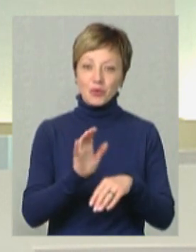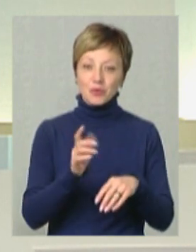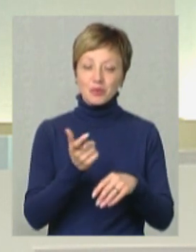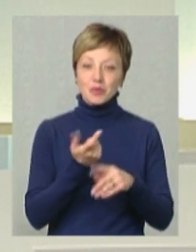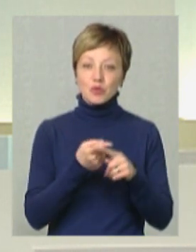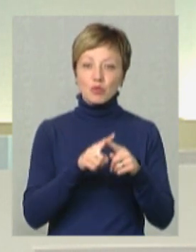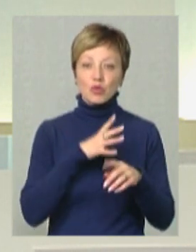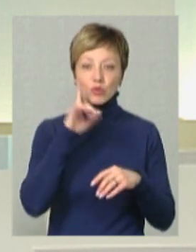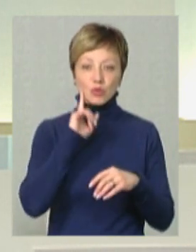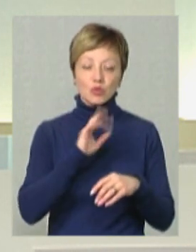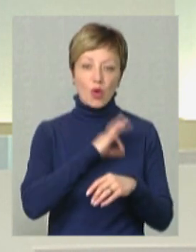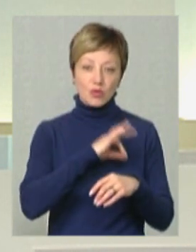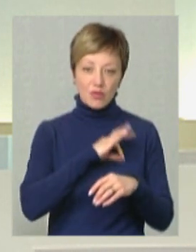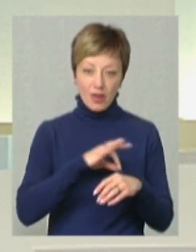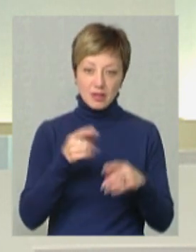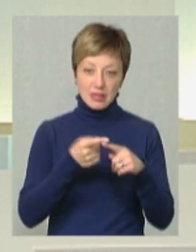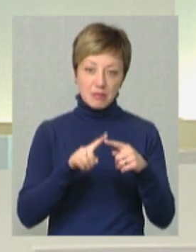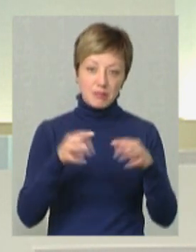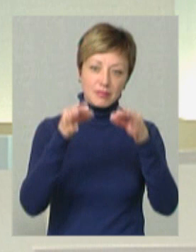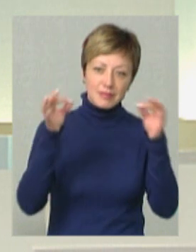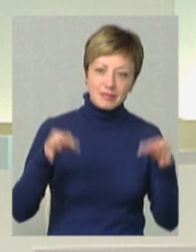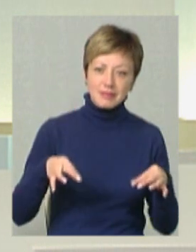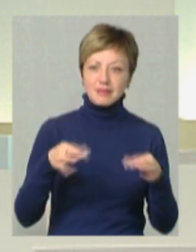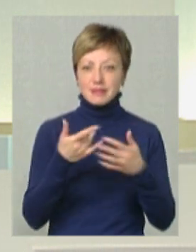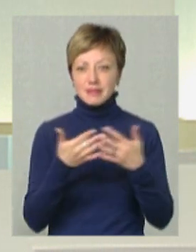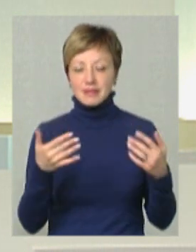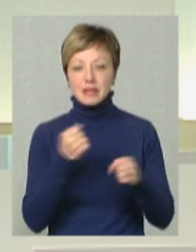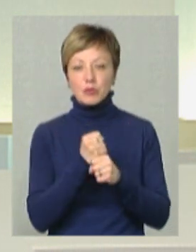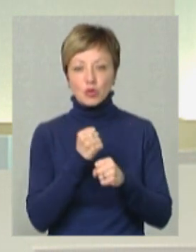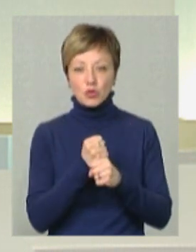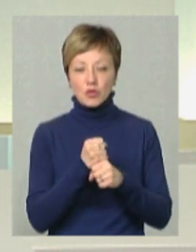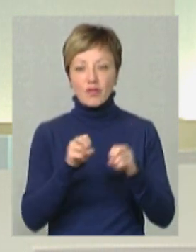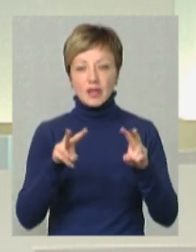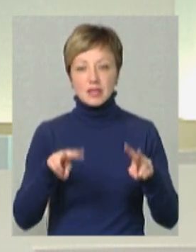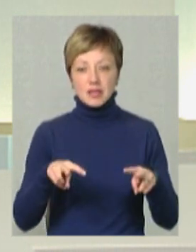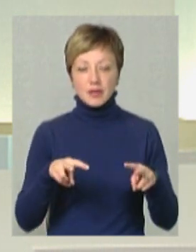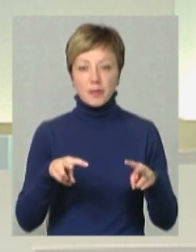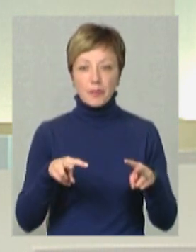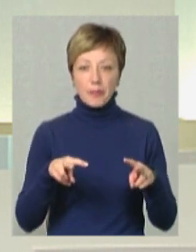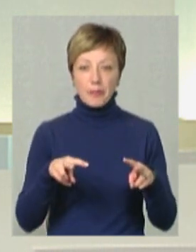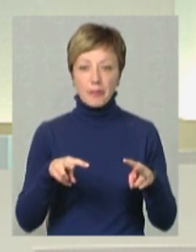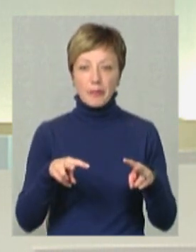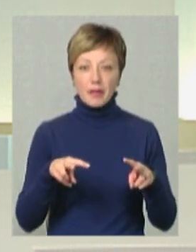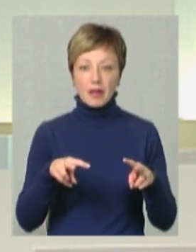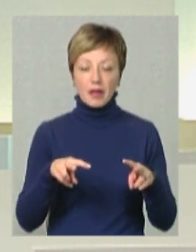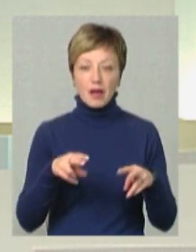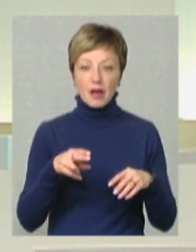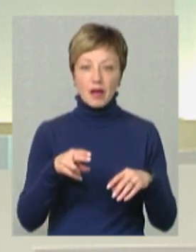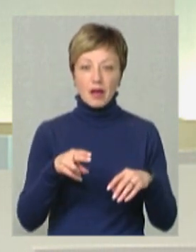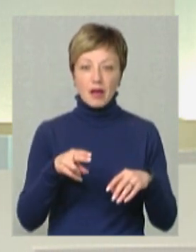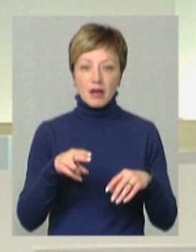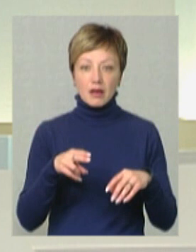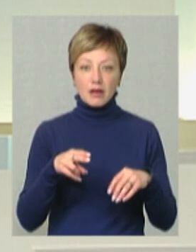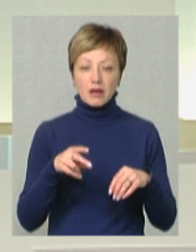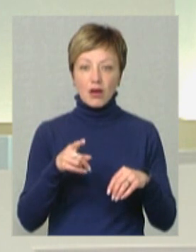щоб було зручно користуватись, так? І над цим працюють фахівці з англійської юзер